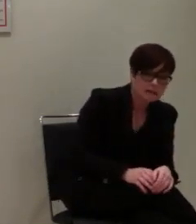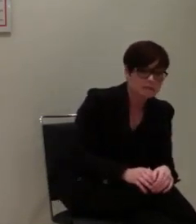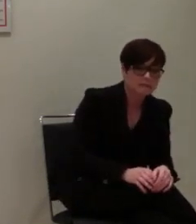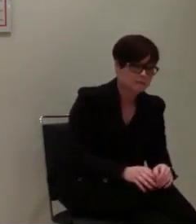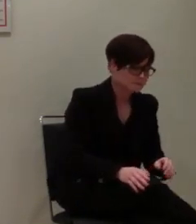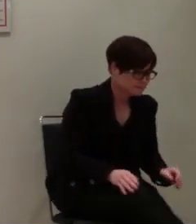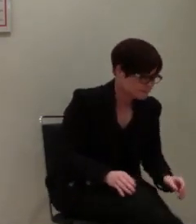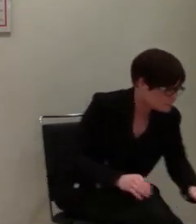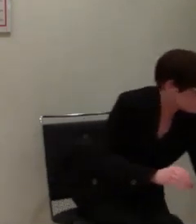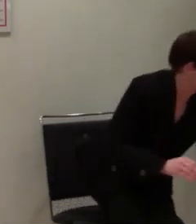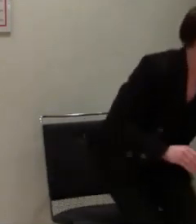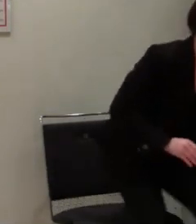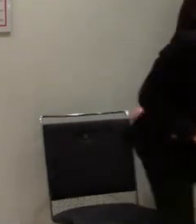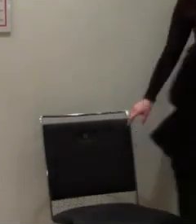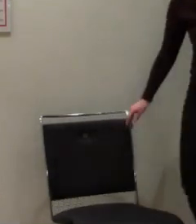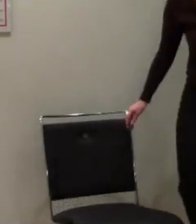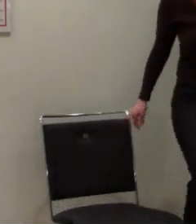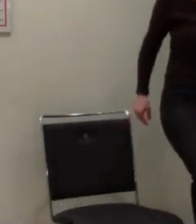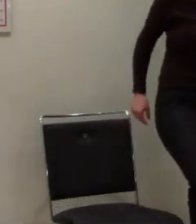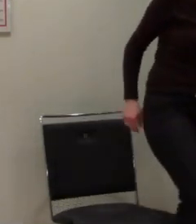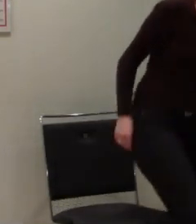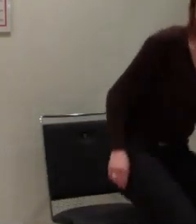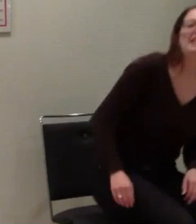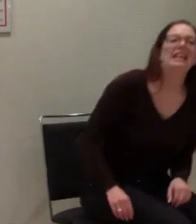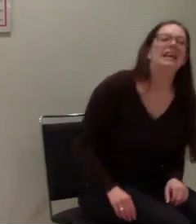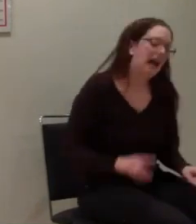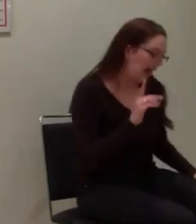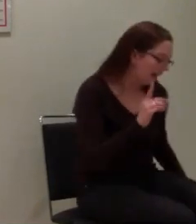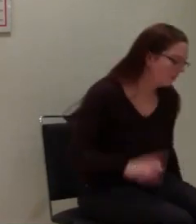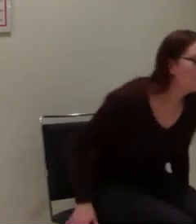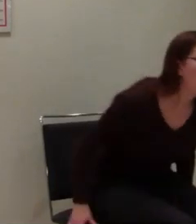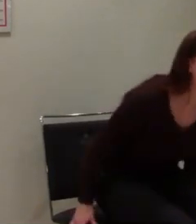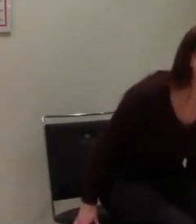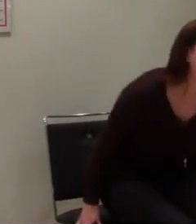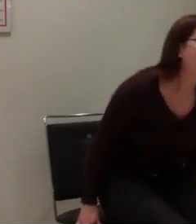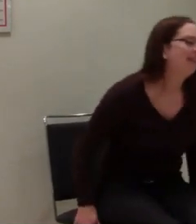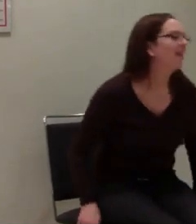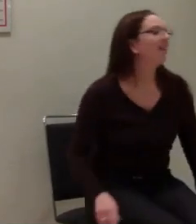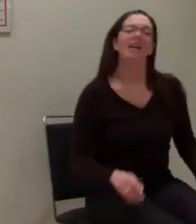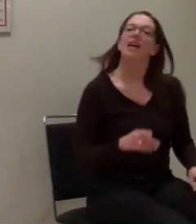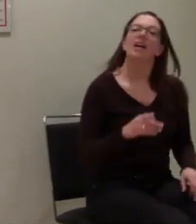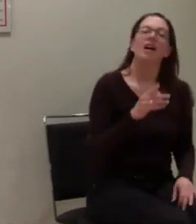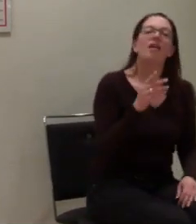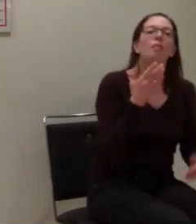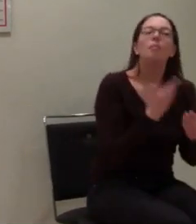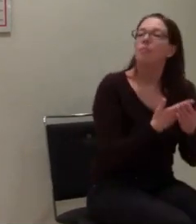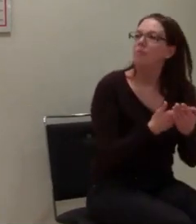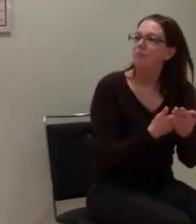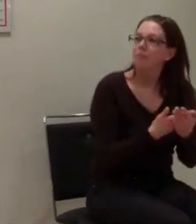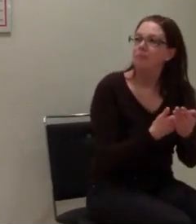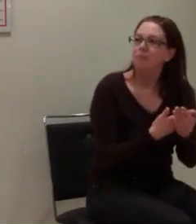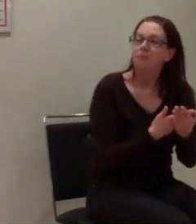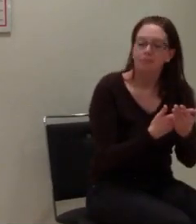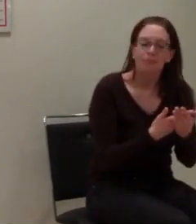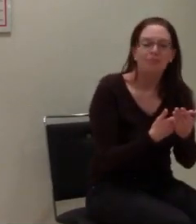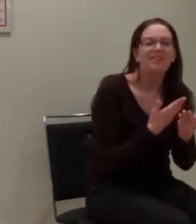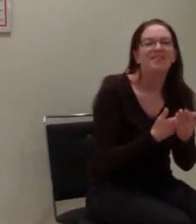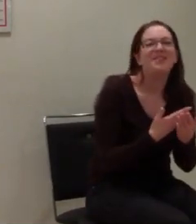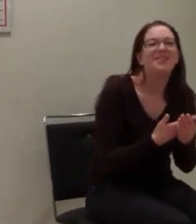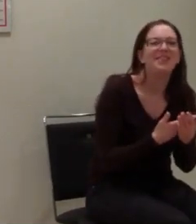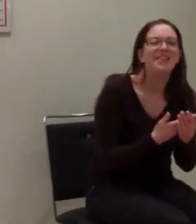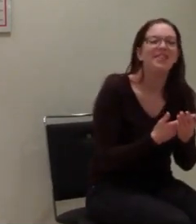Wir haben die... Also es wird so sein, wir haben... Es wird so sein... Äh... Okay.